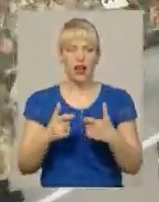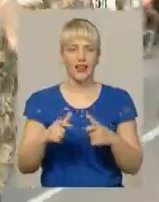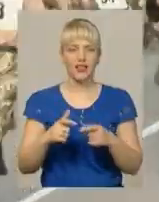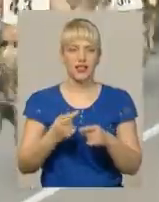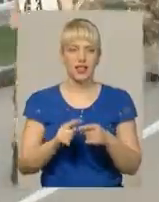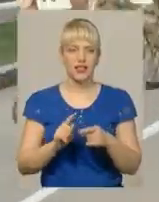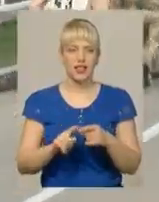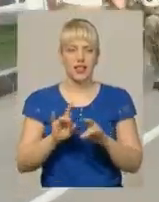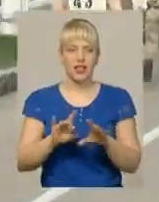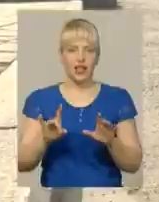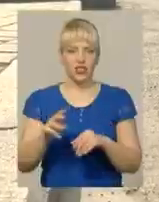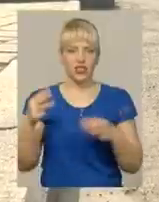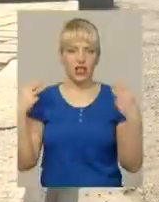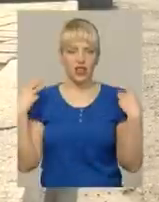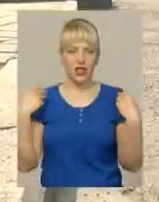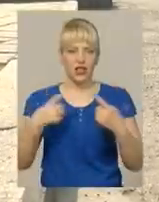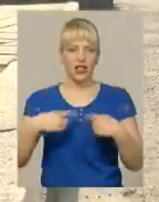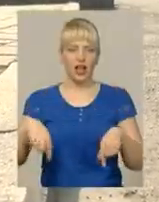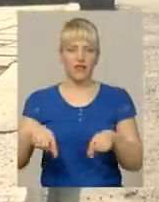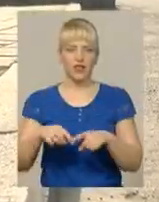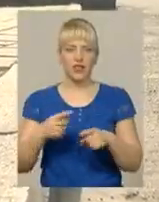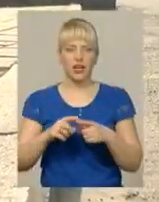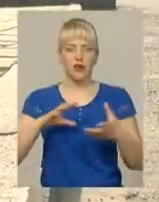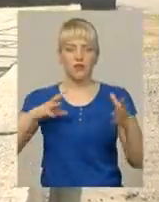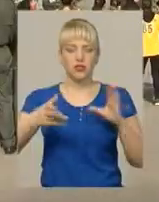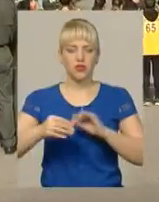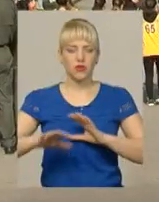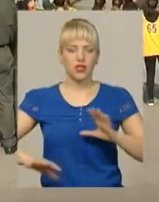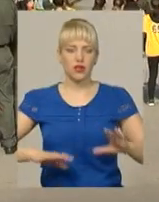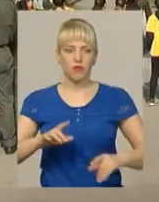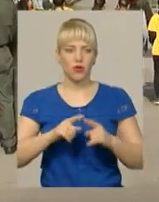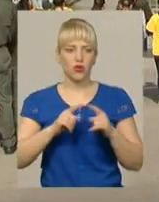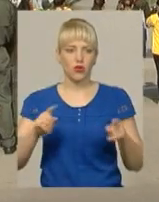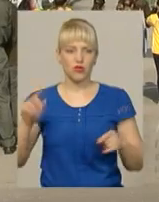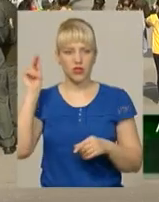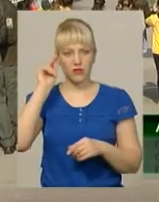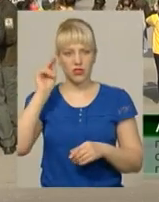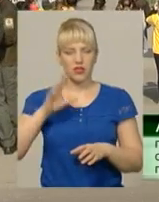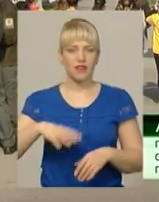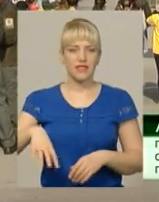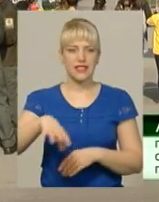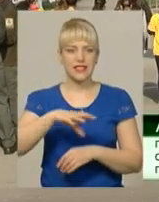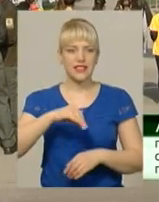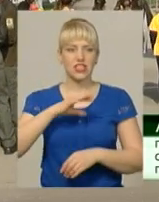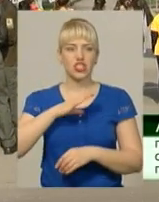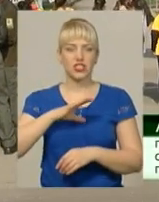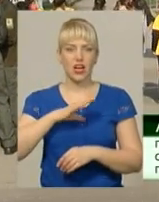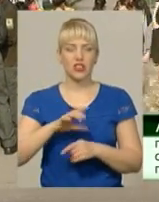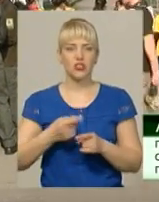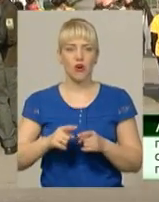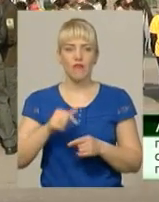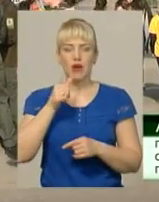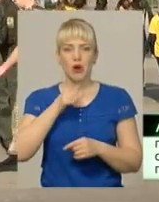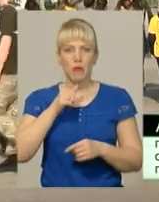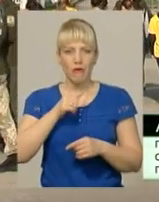кафедри фіз підготовки Андрій Мельников, підсумок тренування у впродовж навчання. «Всі з нетерпінням чекають цього випробування. Воно